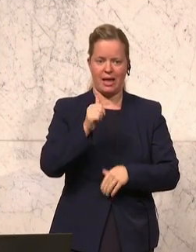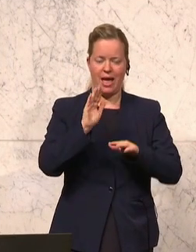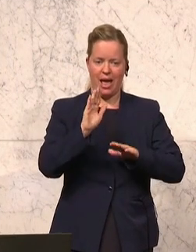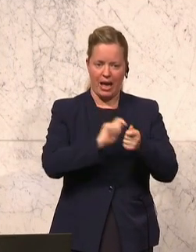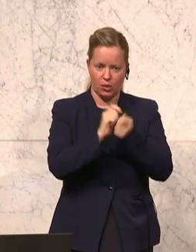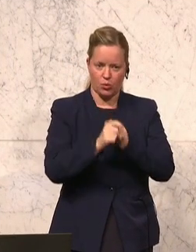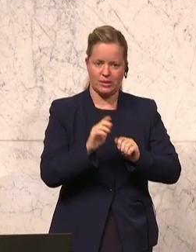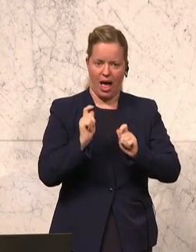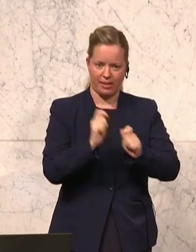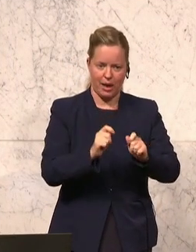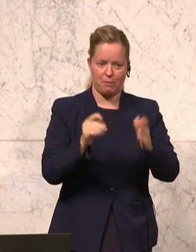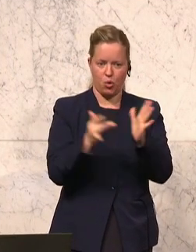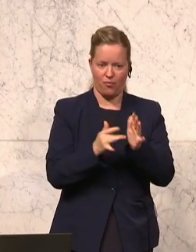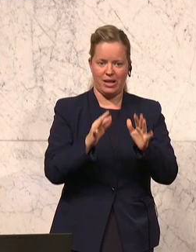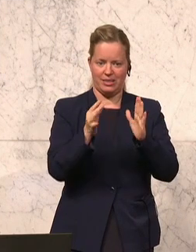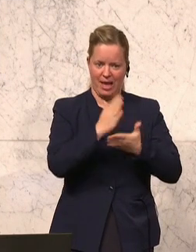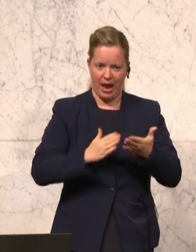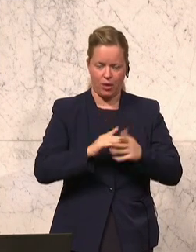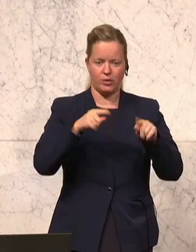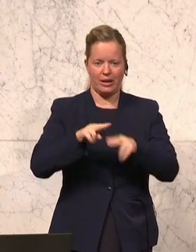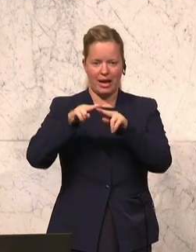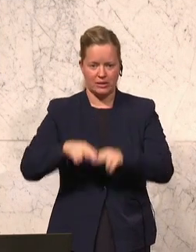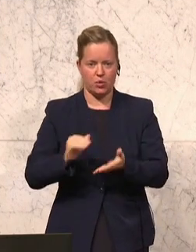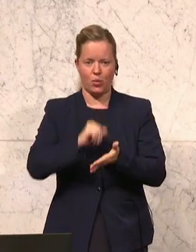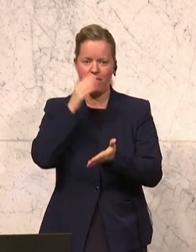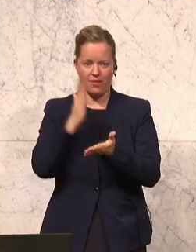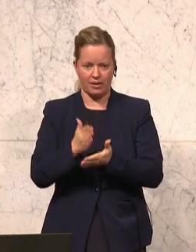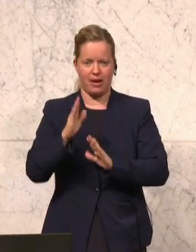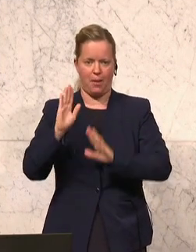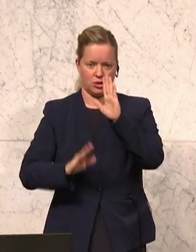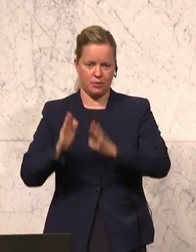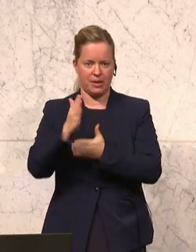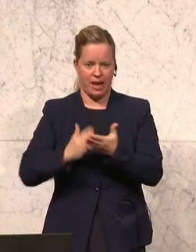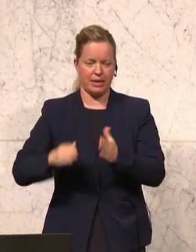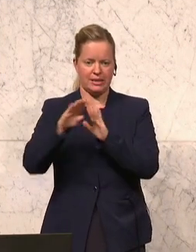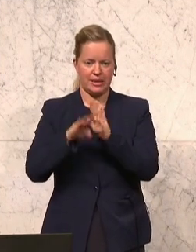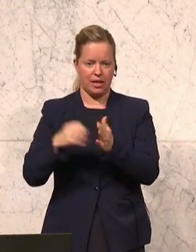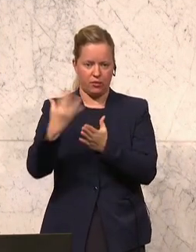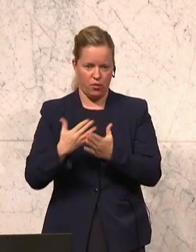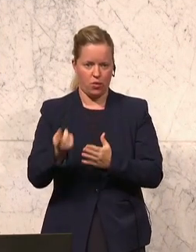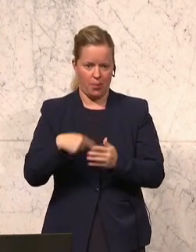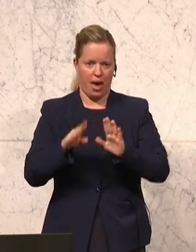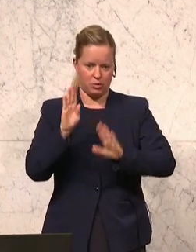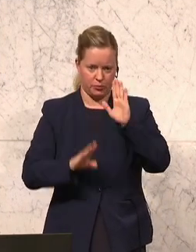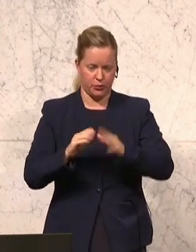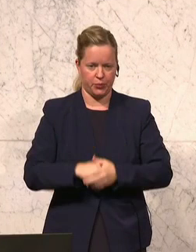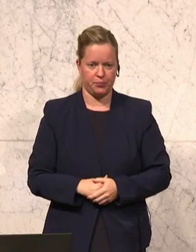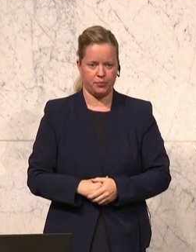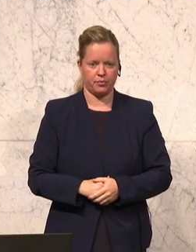Abänderungsantrag die betroffenen Teile und schließlich über die restlichen noch nicht abgestimmten Teile des Gesetzesentwurfs abstimmen lassen.